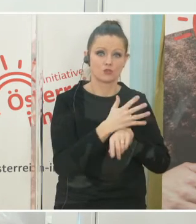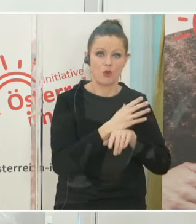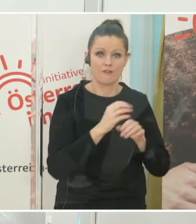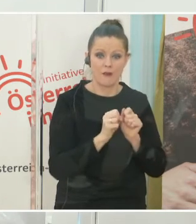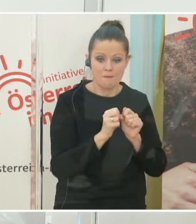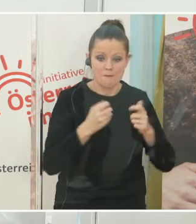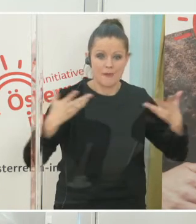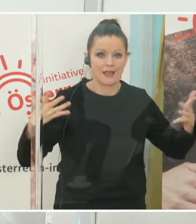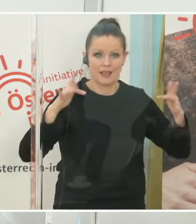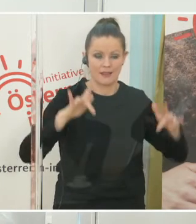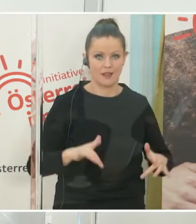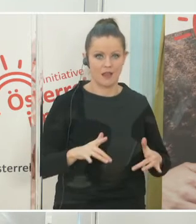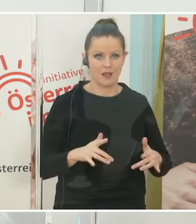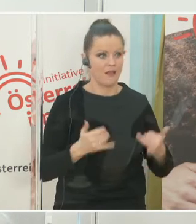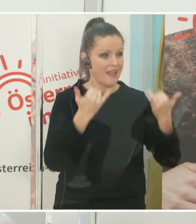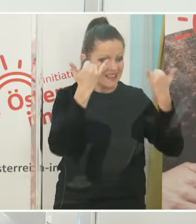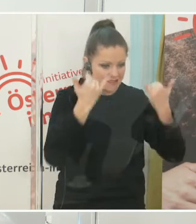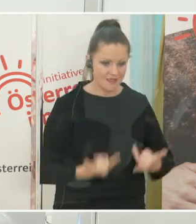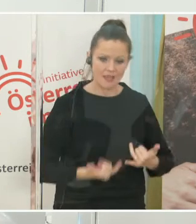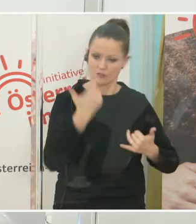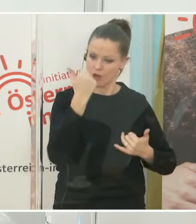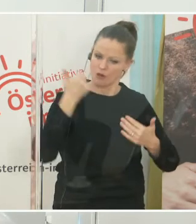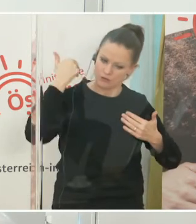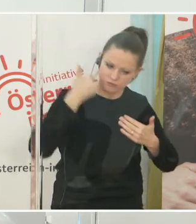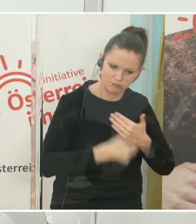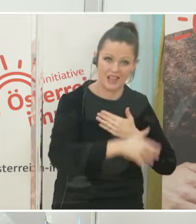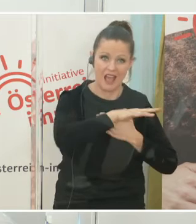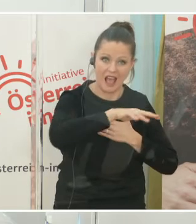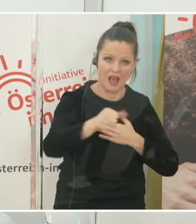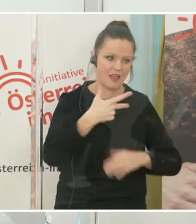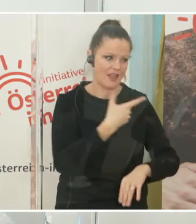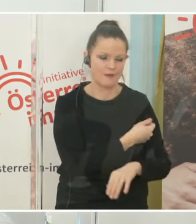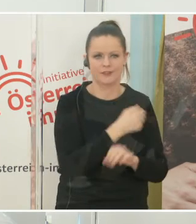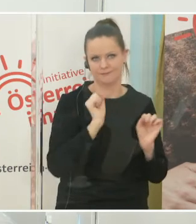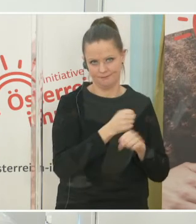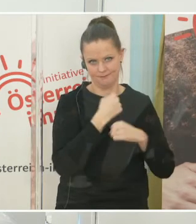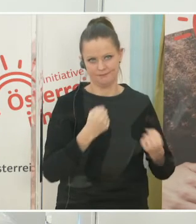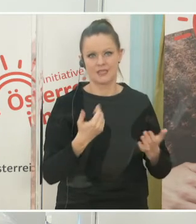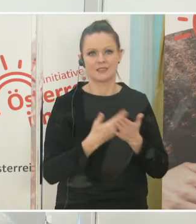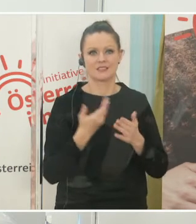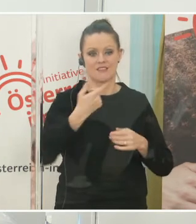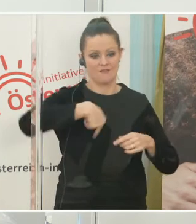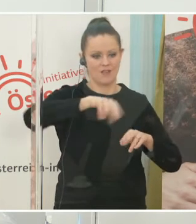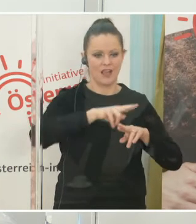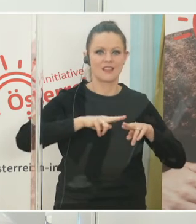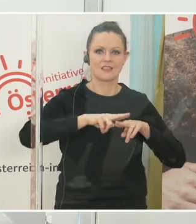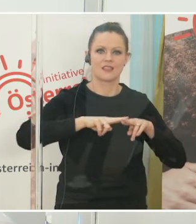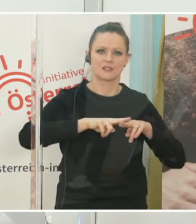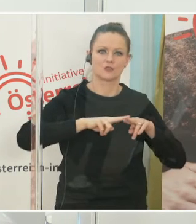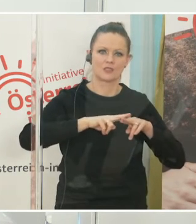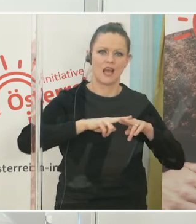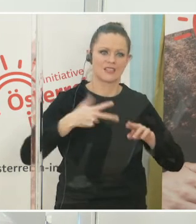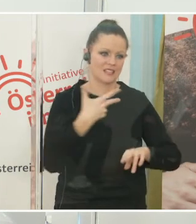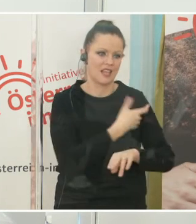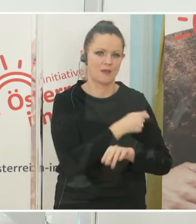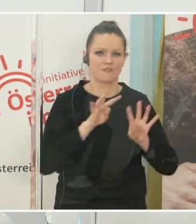Stichtag jetzt geimpft werden kann. Und daher war es für uns, die wir im Nationalen Impfgremium arbeiten, von Anfang an